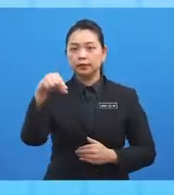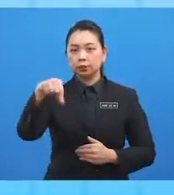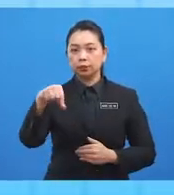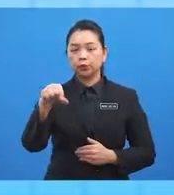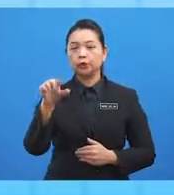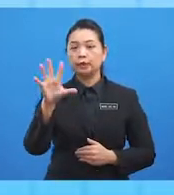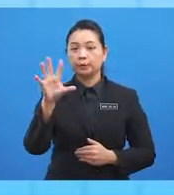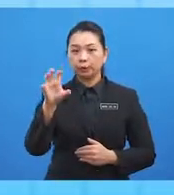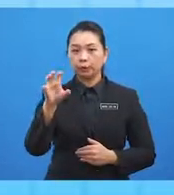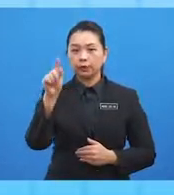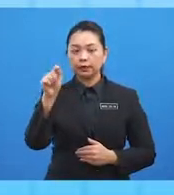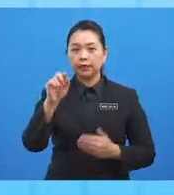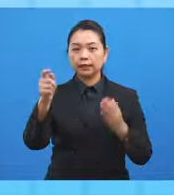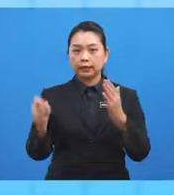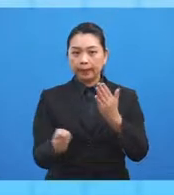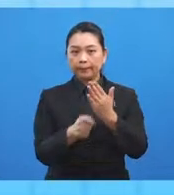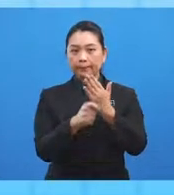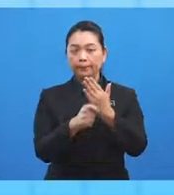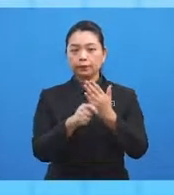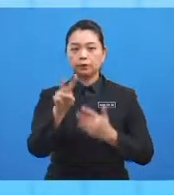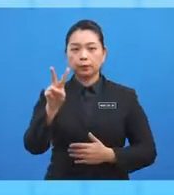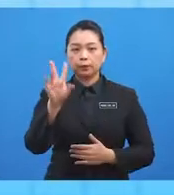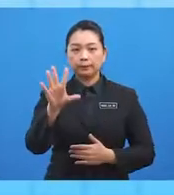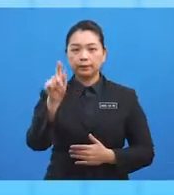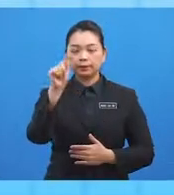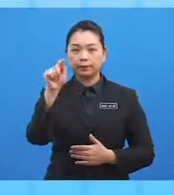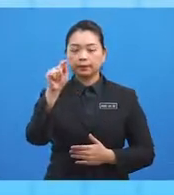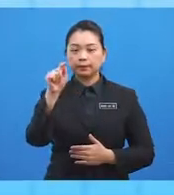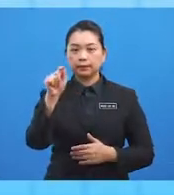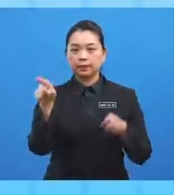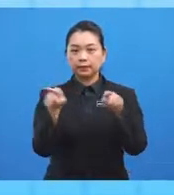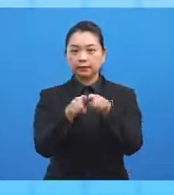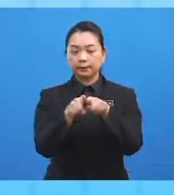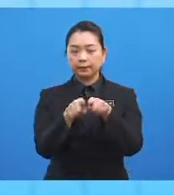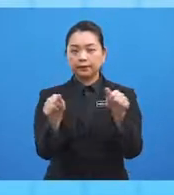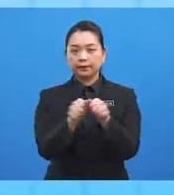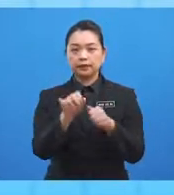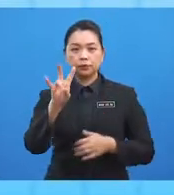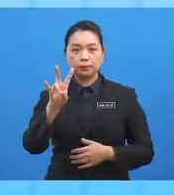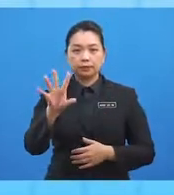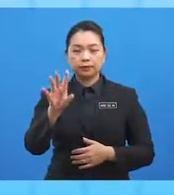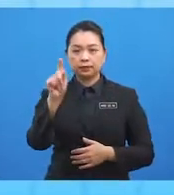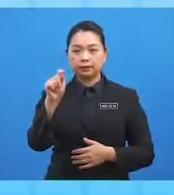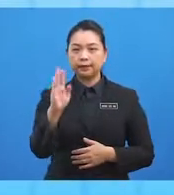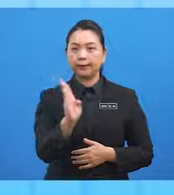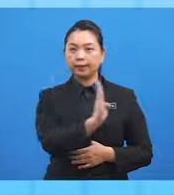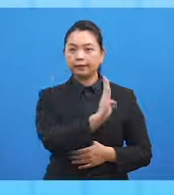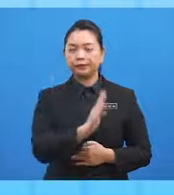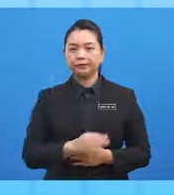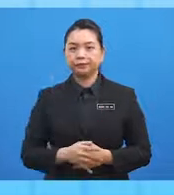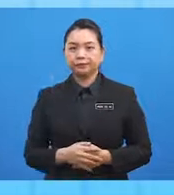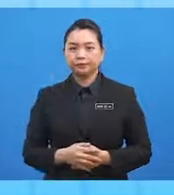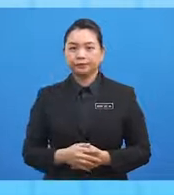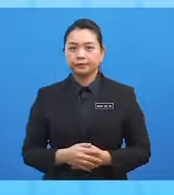50 darjah tambah 25 darjah sama dengan 75 darjah